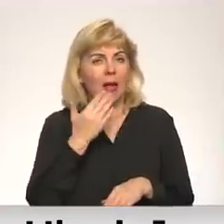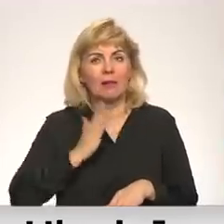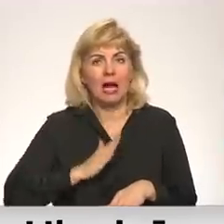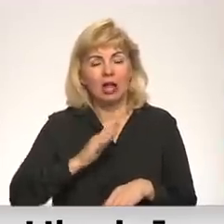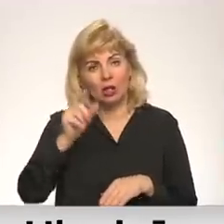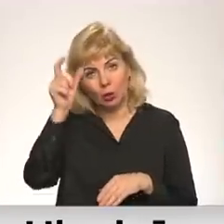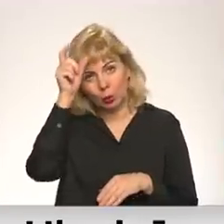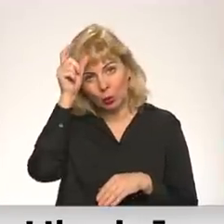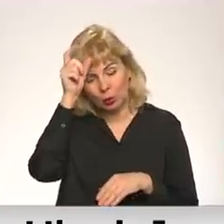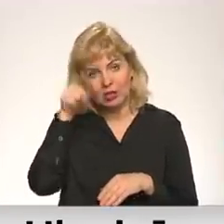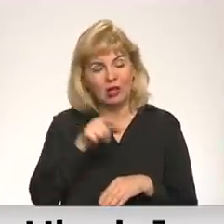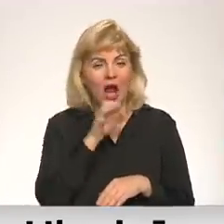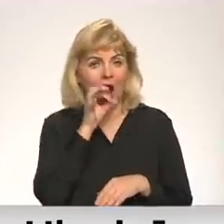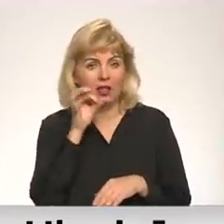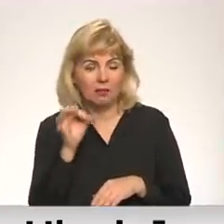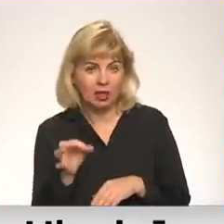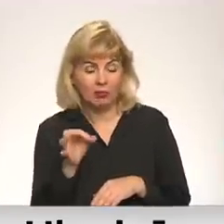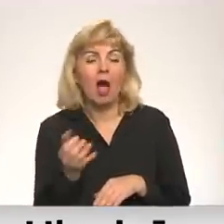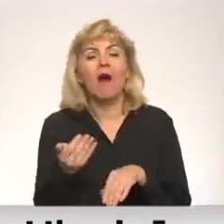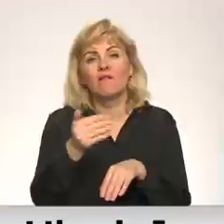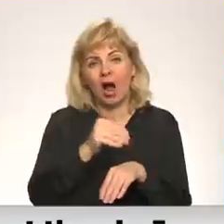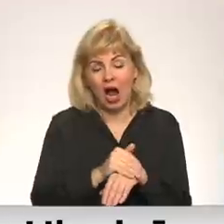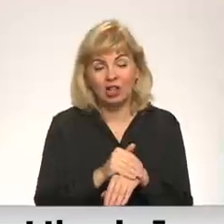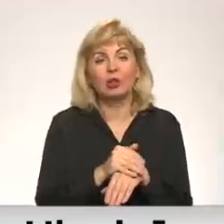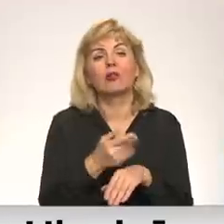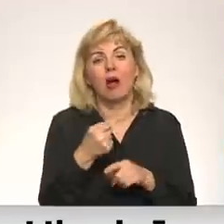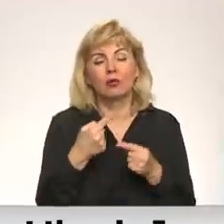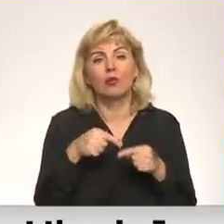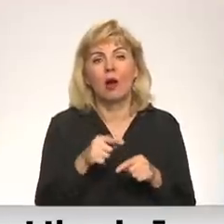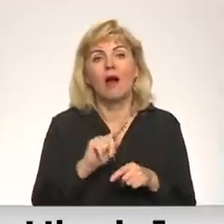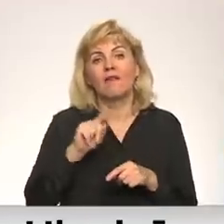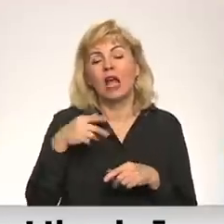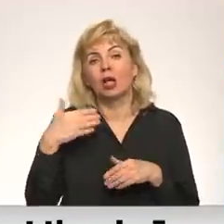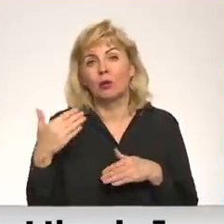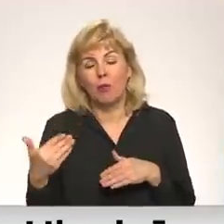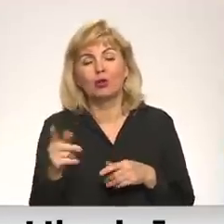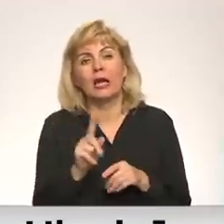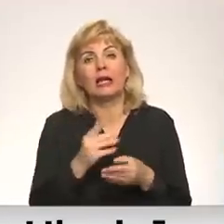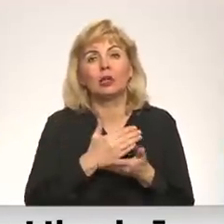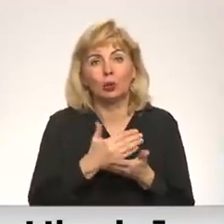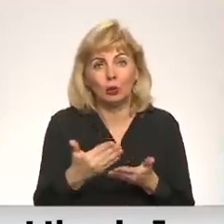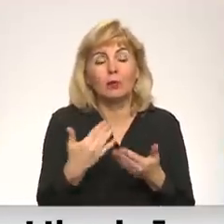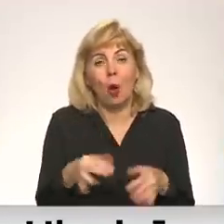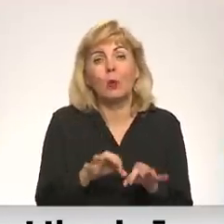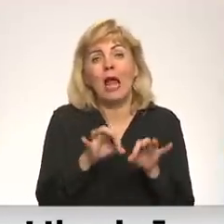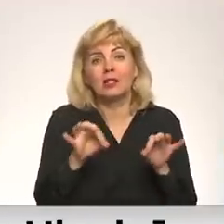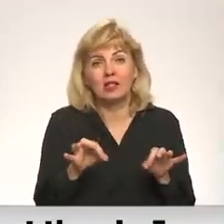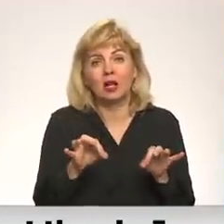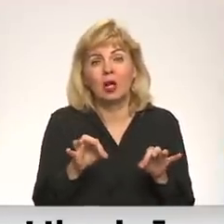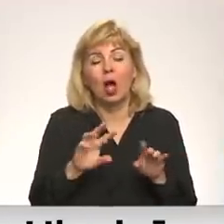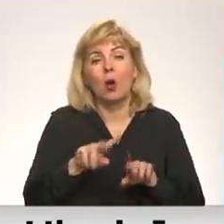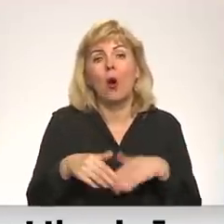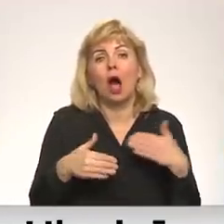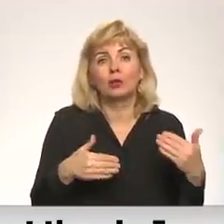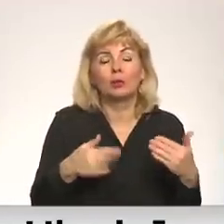reakciju, tātad faktiski līdz ar to no vienas puses tiek turpināts iesāktais, no otras